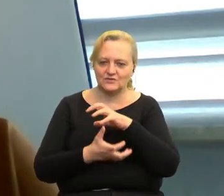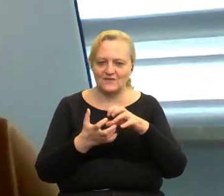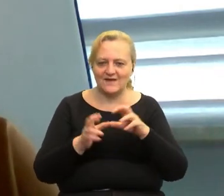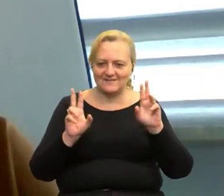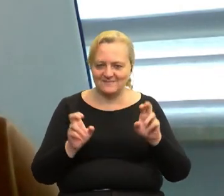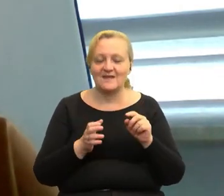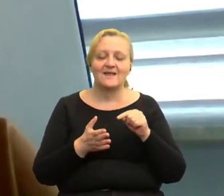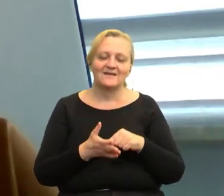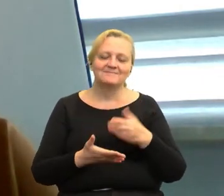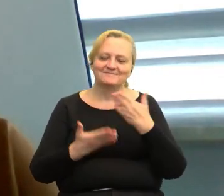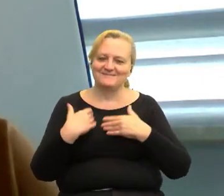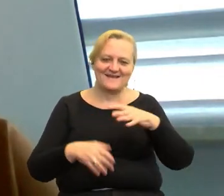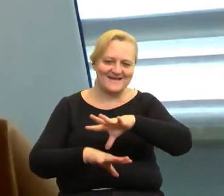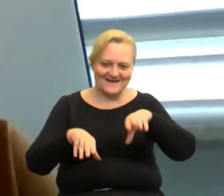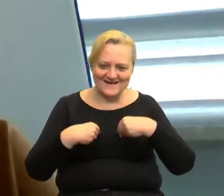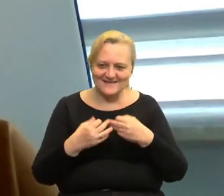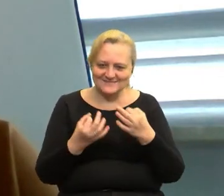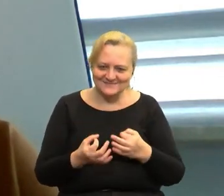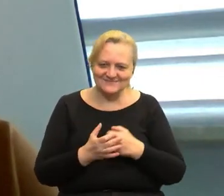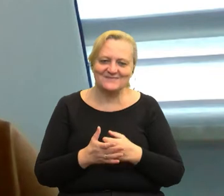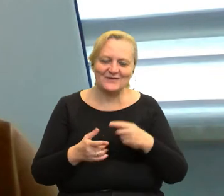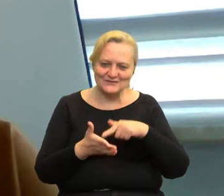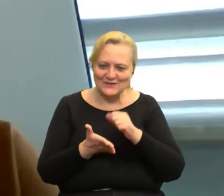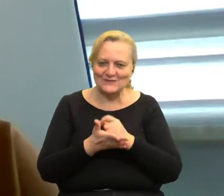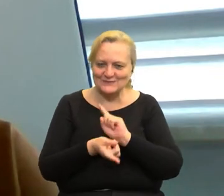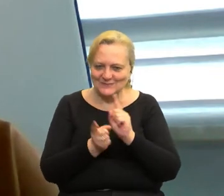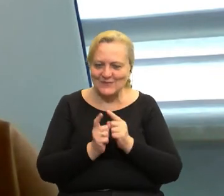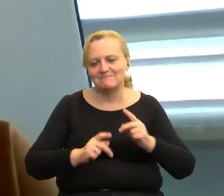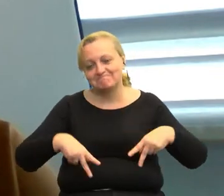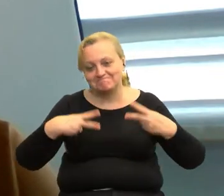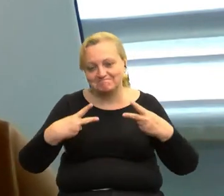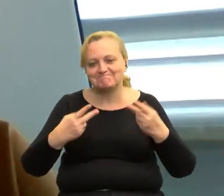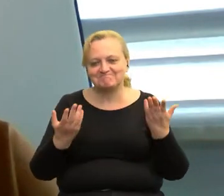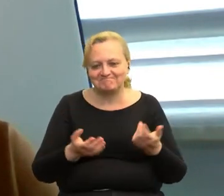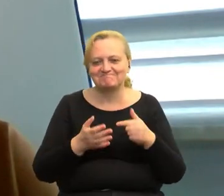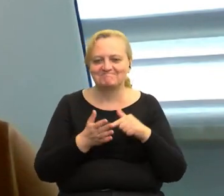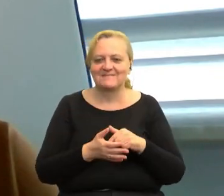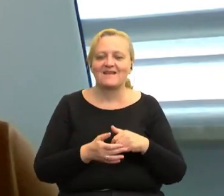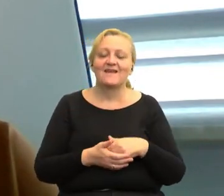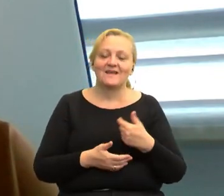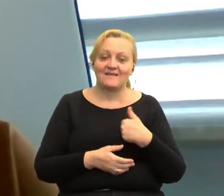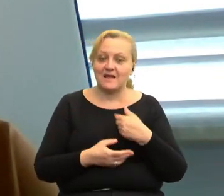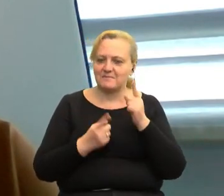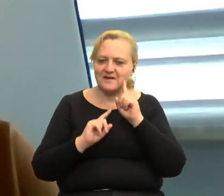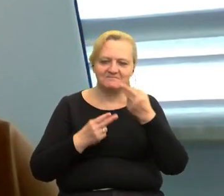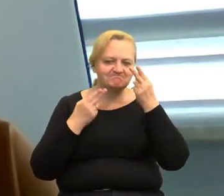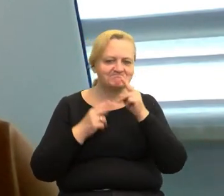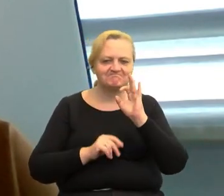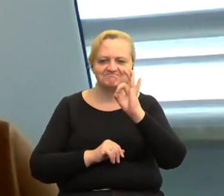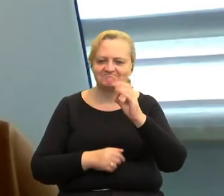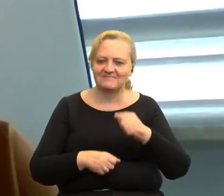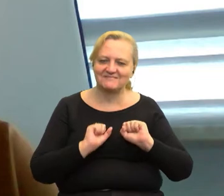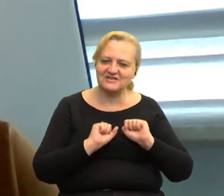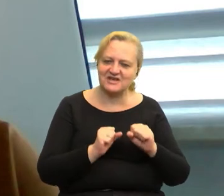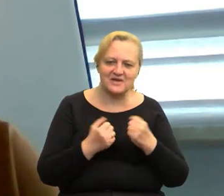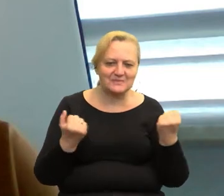Cieszę się pani Anno, że możemy być dzisiaj tutaj razem, że znów się spotykamy w tym wirtualnym studio. Jesteśmy pełni uznania dla Państwa działań